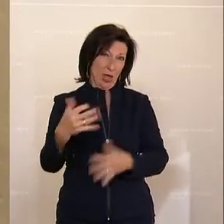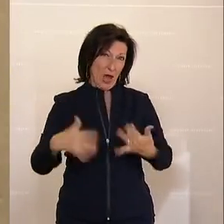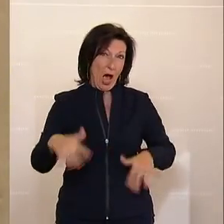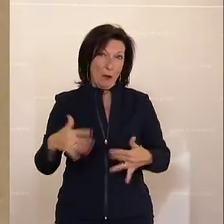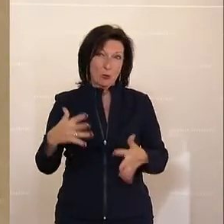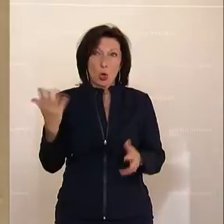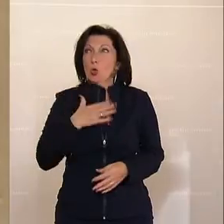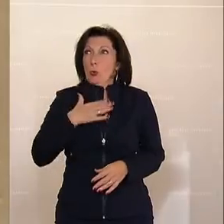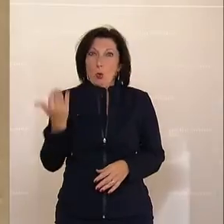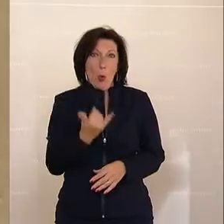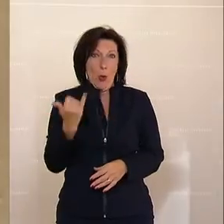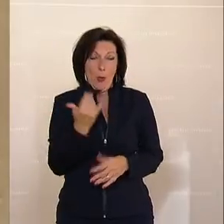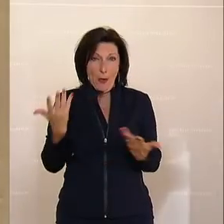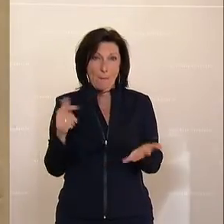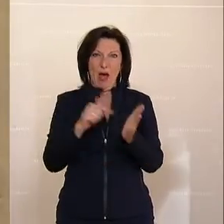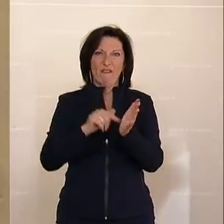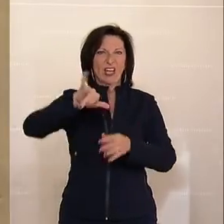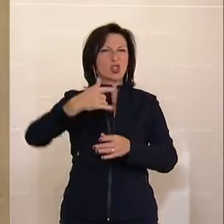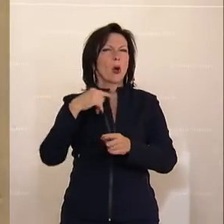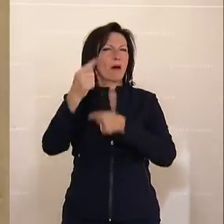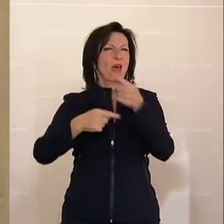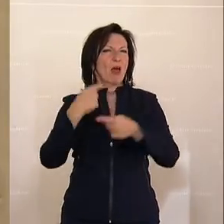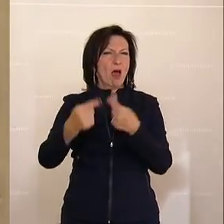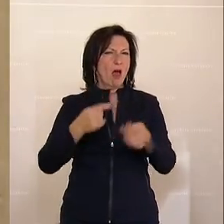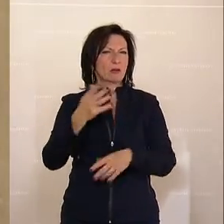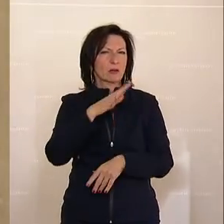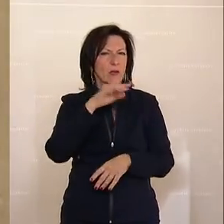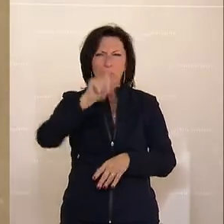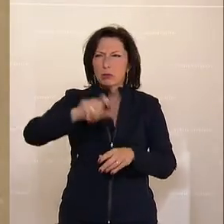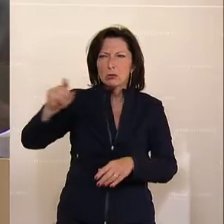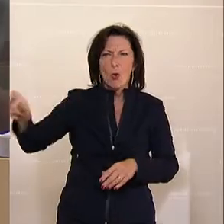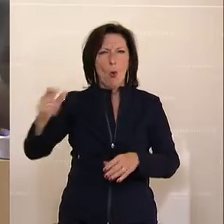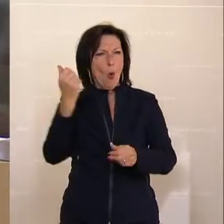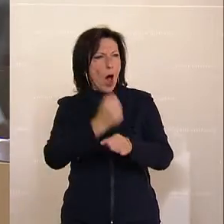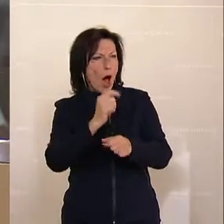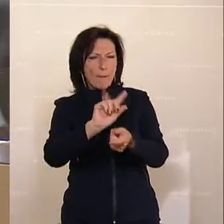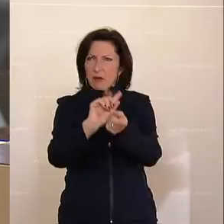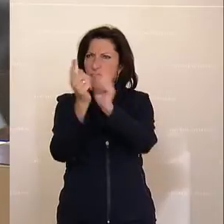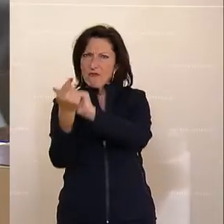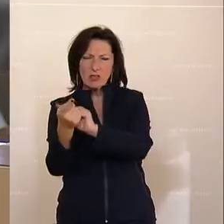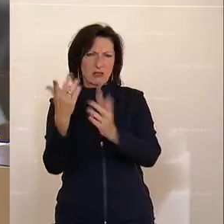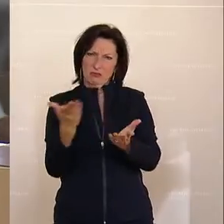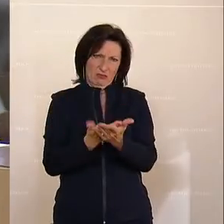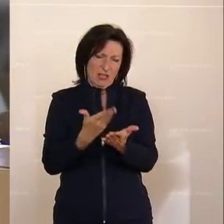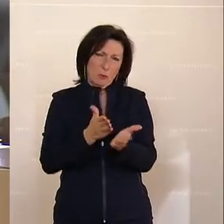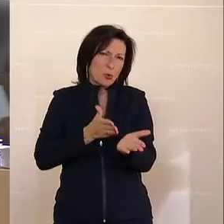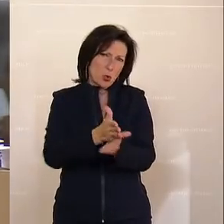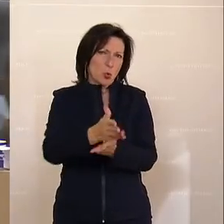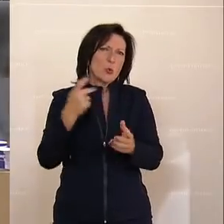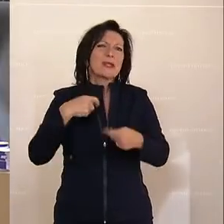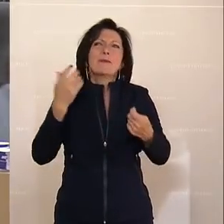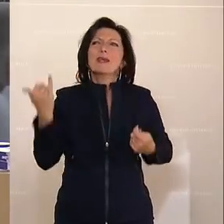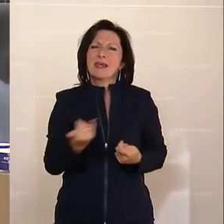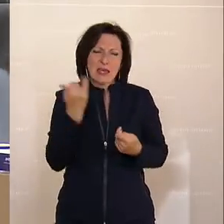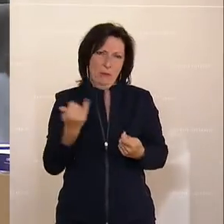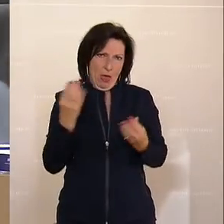praktisch ständig rechnen, allein durch den Jobwechsel, die Arbeitnehmerinnen und Arbeitnehmer vornehmen, ist eine gewisse permanente Arbeitslosigkeit. Und wir müssen